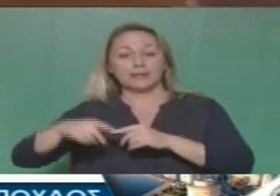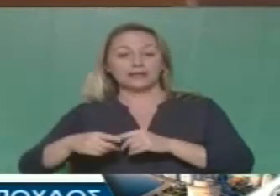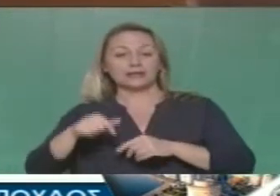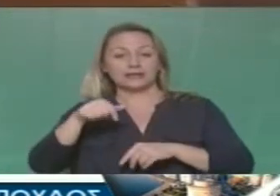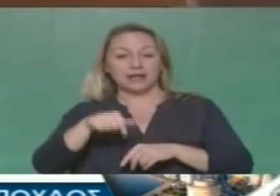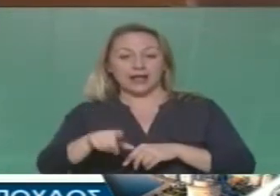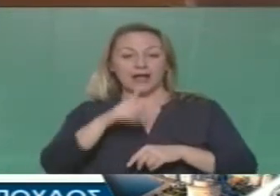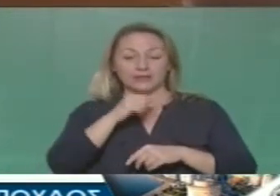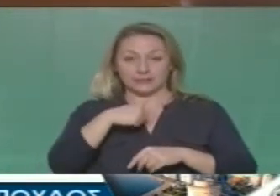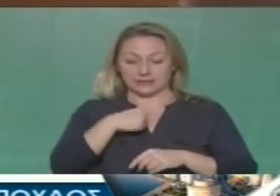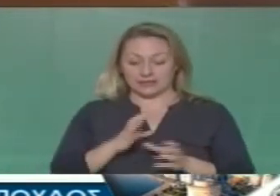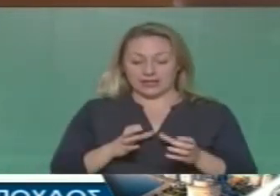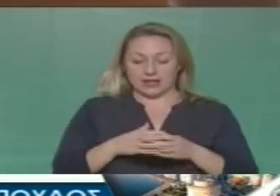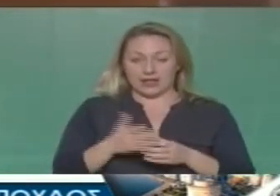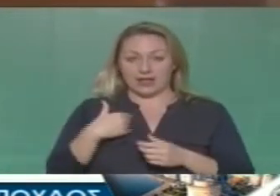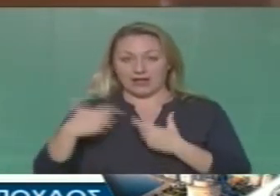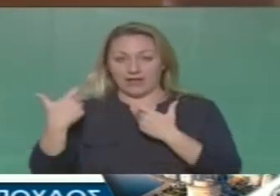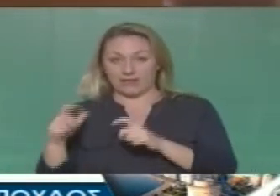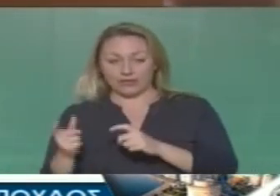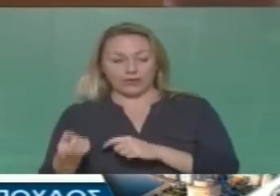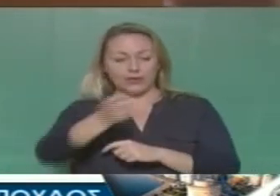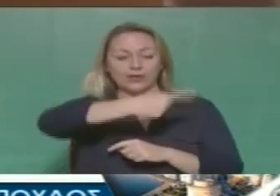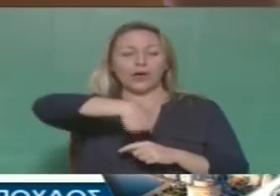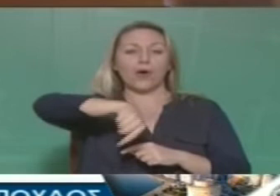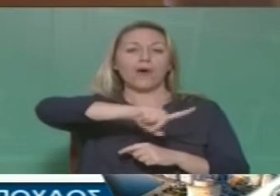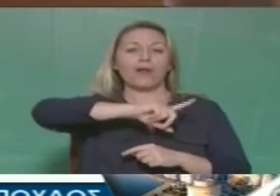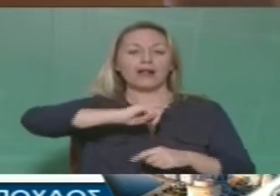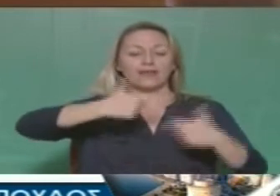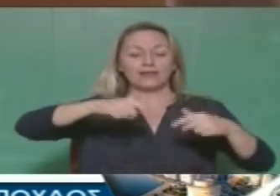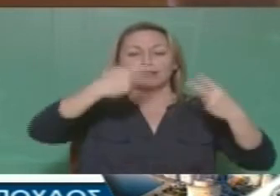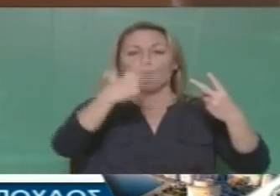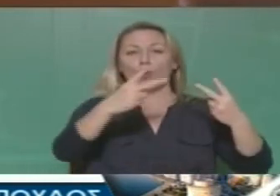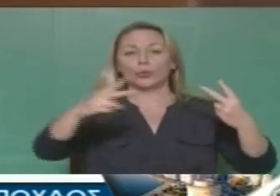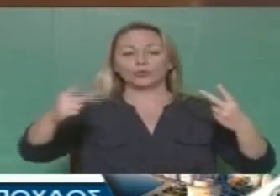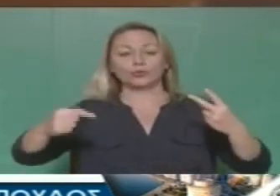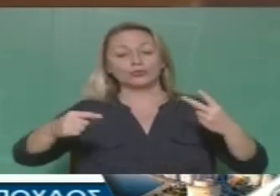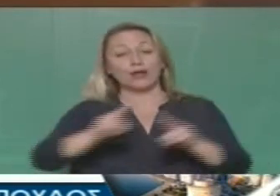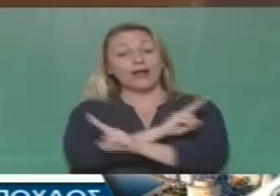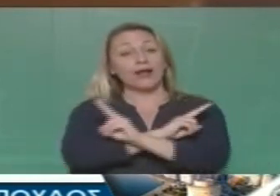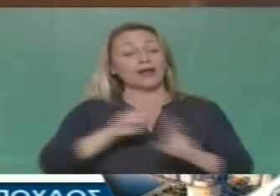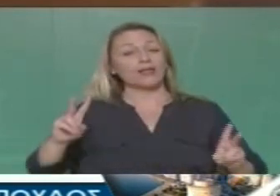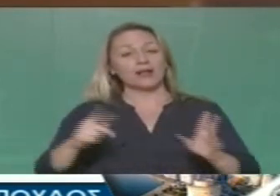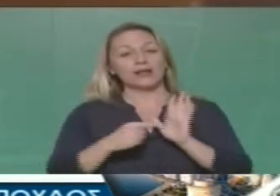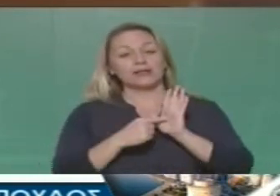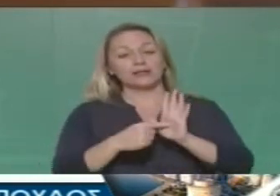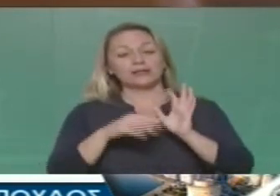υπόλοιποι παρατάξεις και υποψήφια από την άλλη. ούτως ώστε να φανεί με τον πιο καθαρό τρόπο